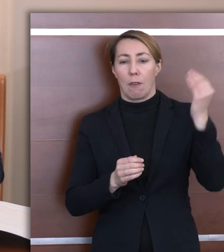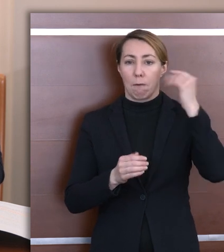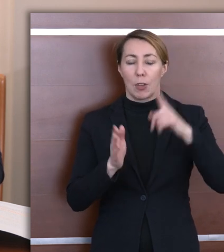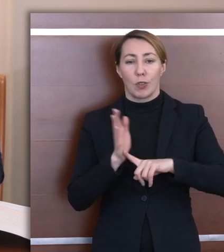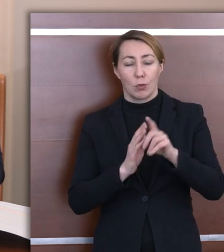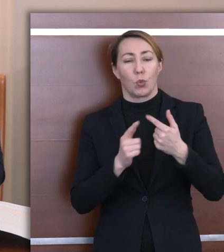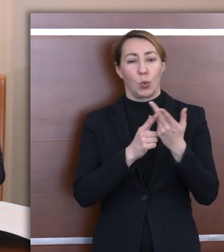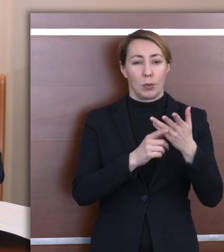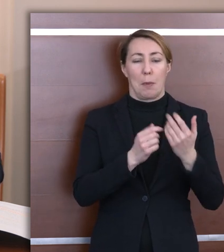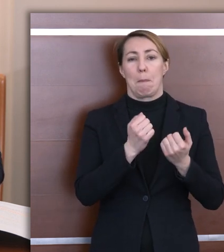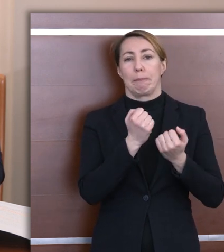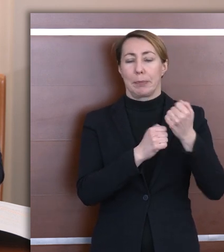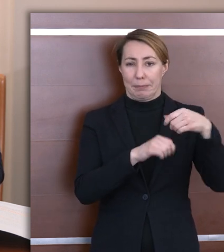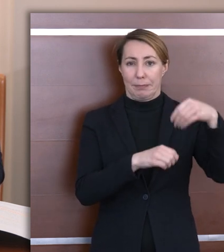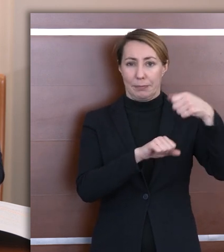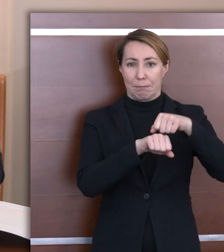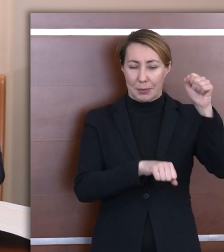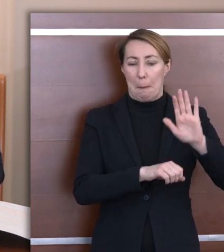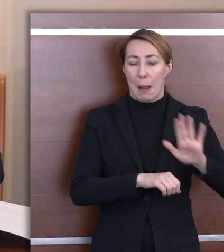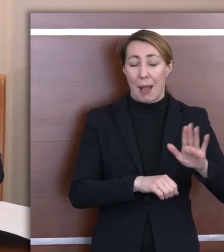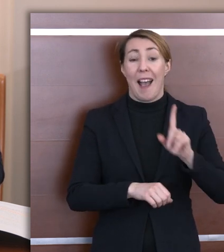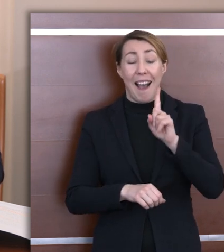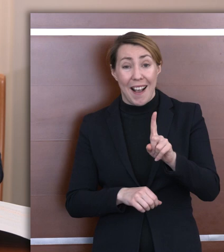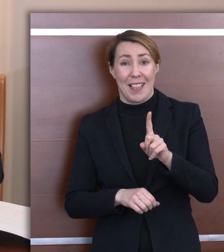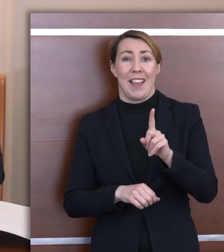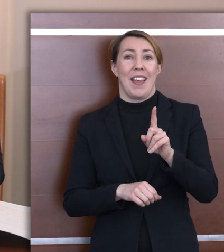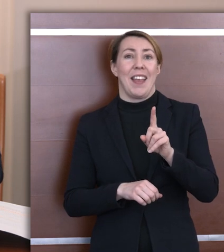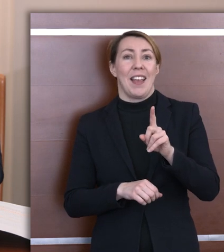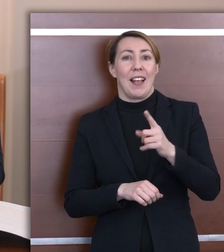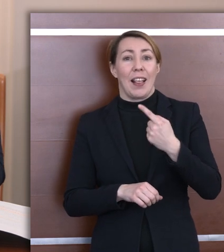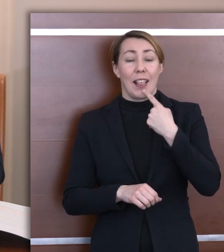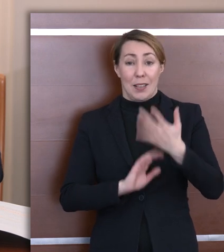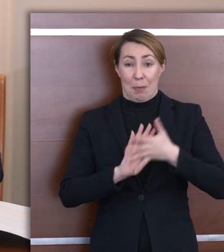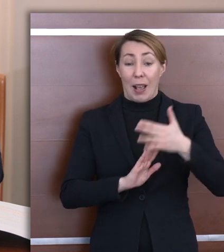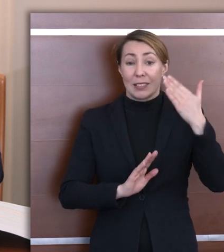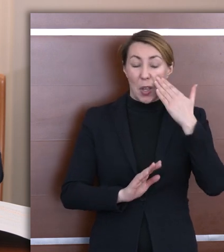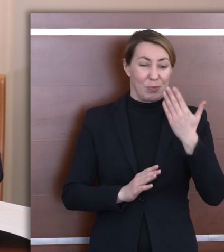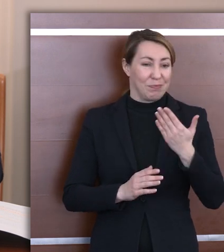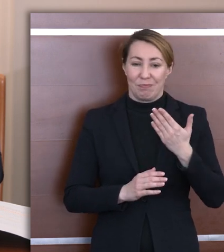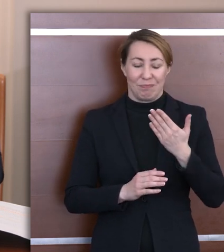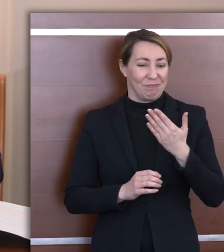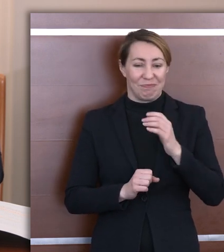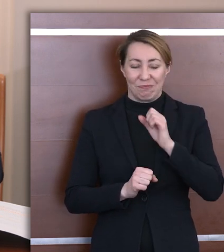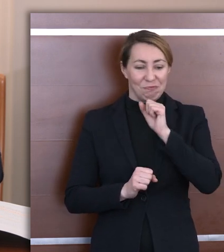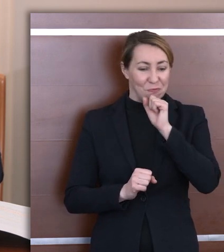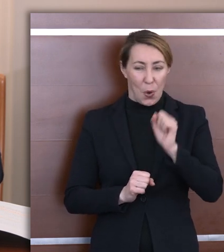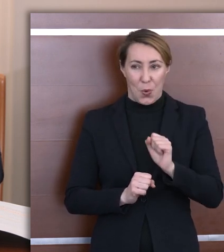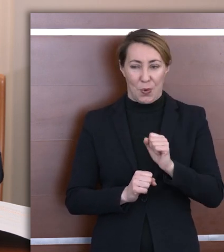To trzeba oddać. Ale jeśli chodzi o znajomość języka migowego, absolutnie tutaj wypadło to